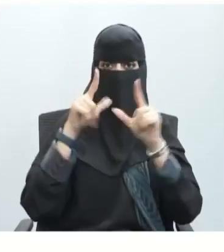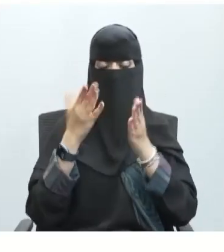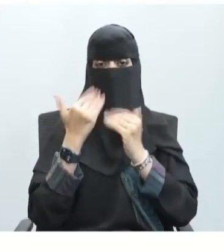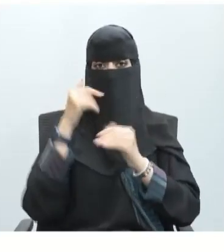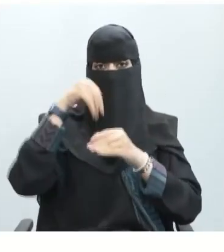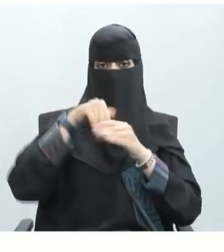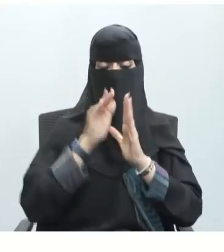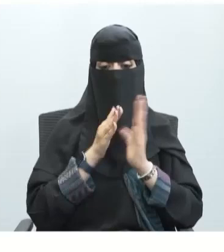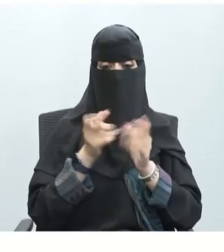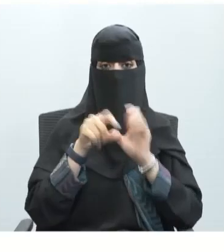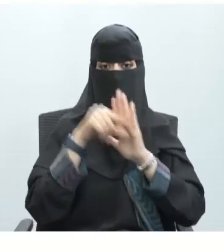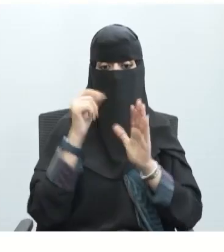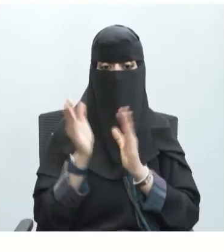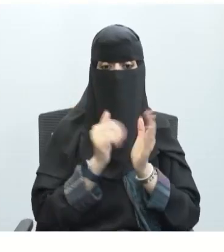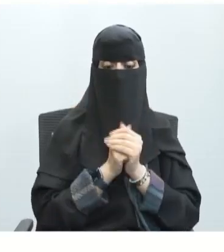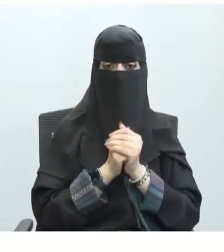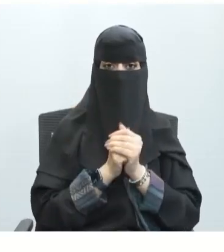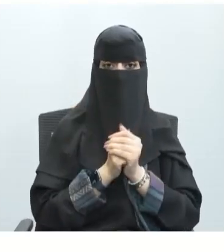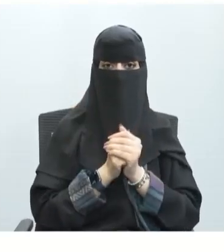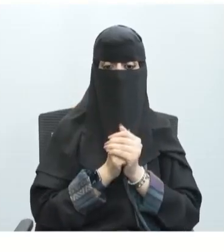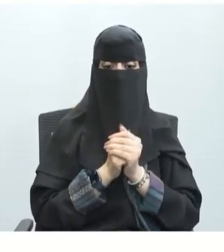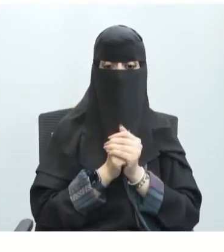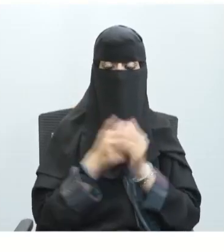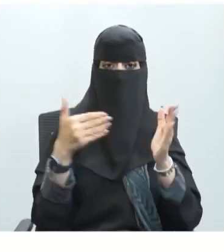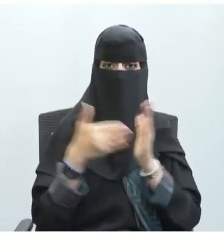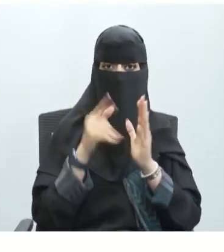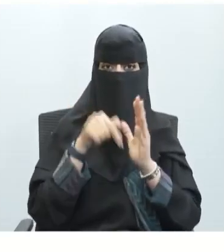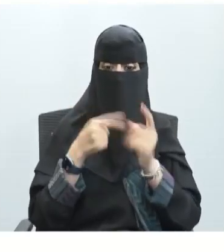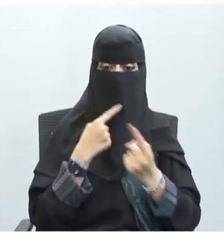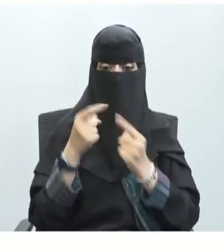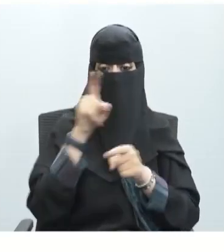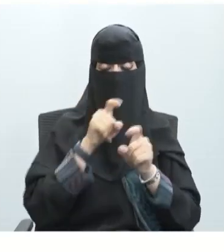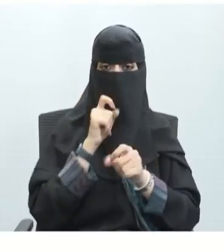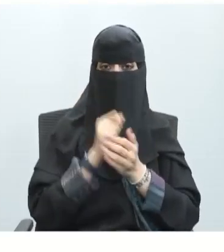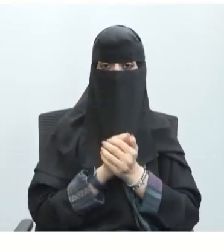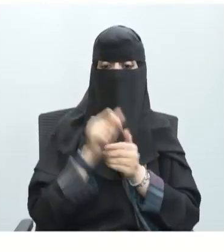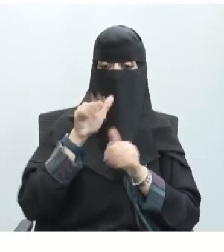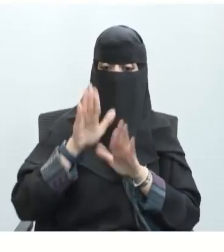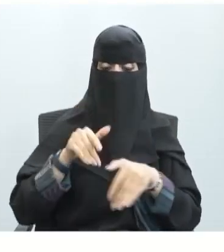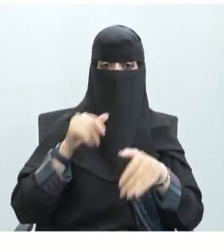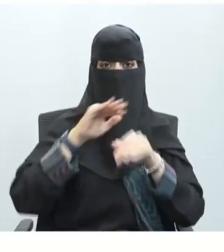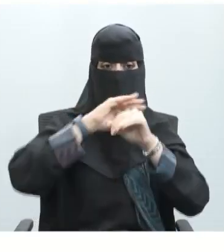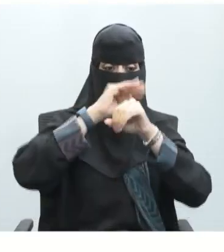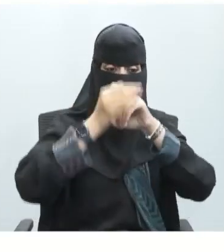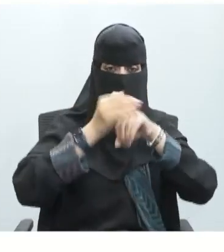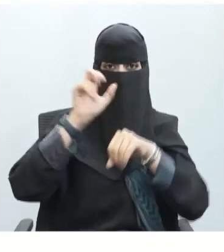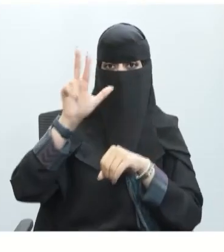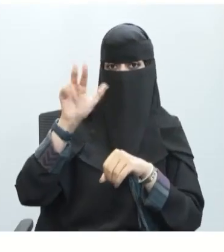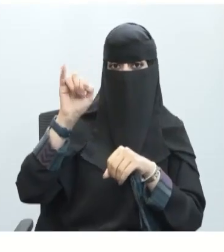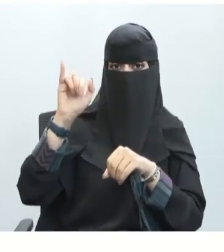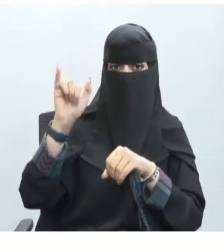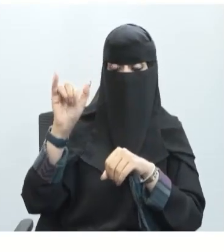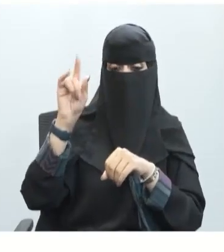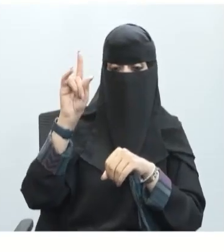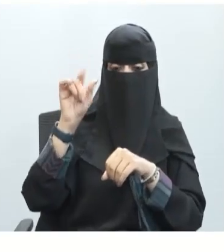داخل هذا الدرس في نهاية الدرس لدينا مناقشة في سؤالنا الأول وجود الغلاف الميليني في الخلية